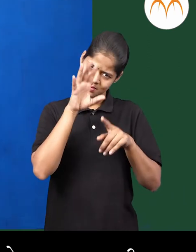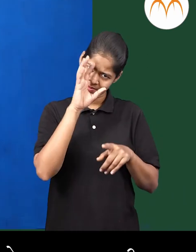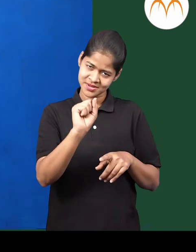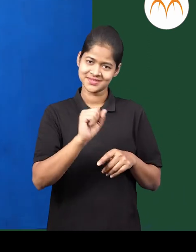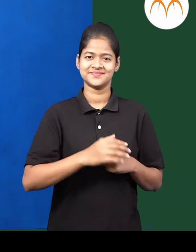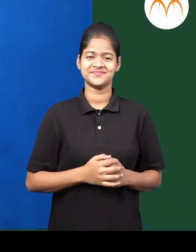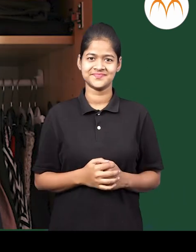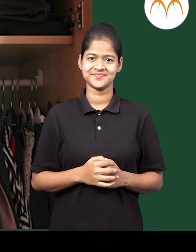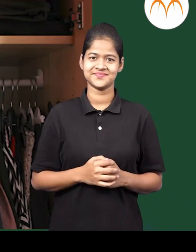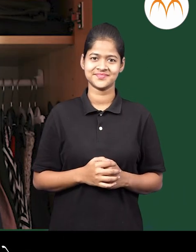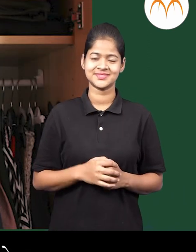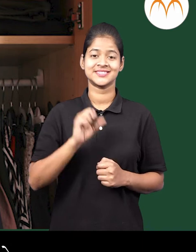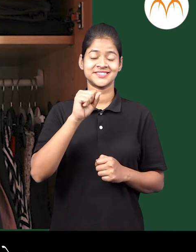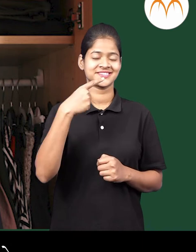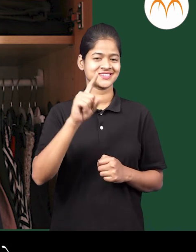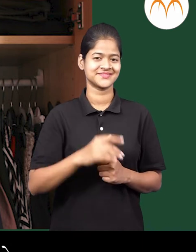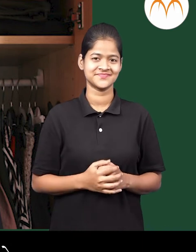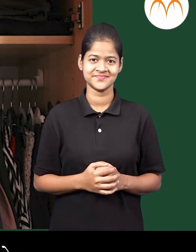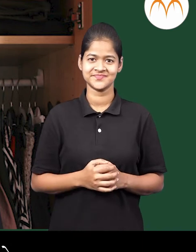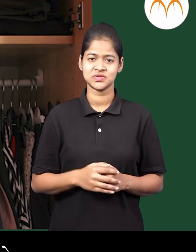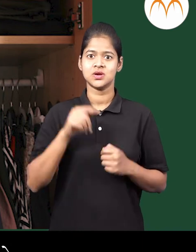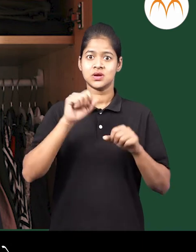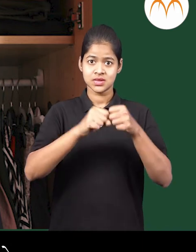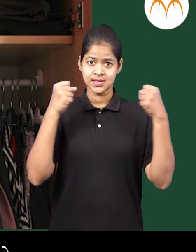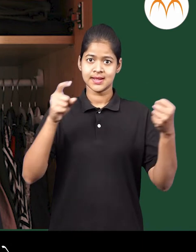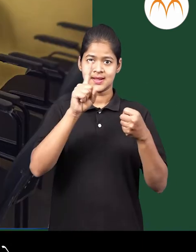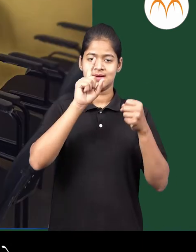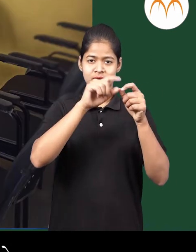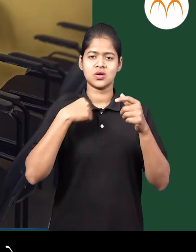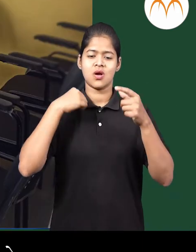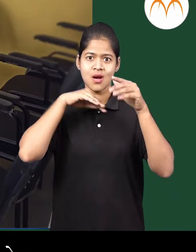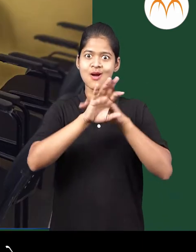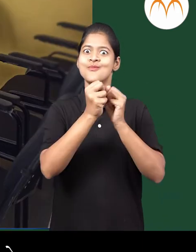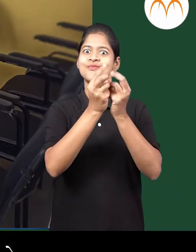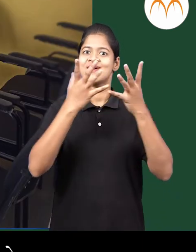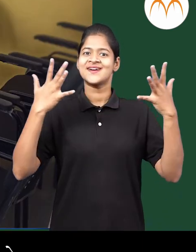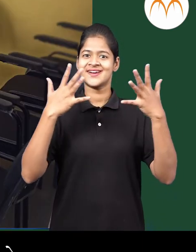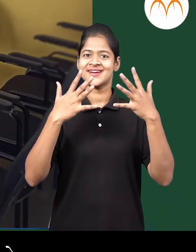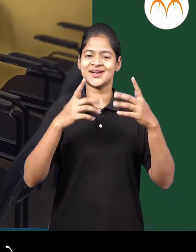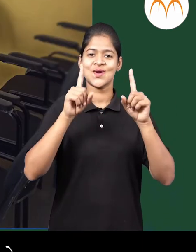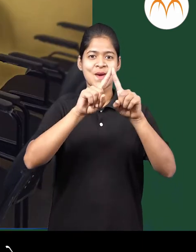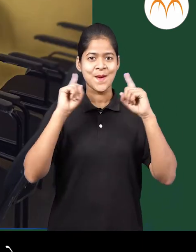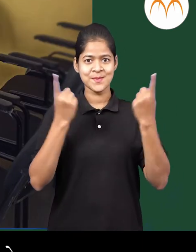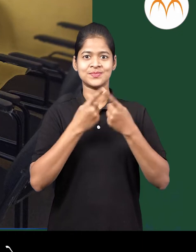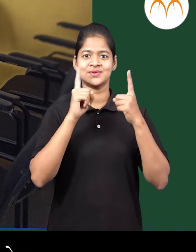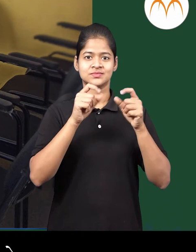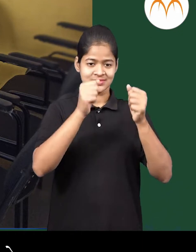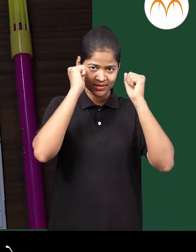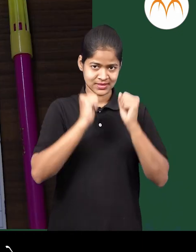बरोबर, कपाट एक, कपडे अनेक, खोली एक, खुर्चा अनेक,